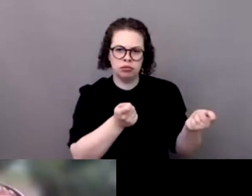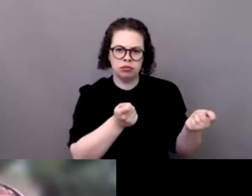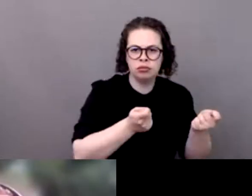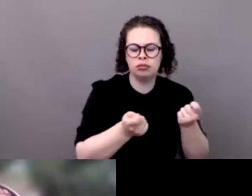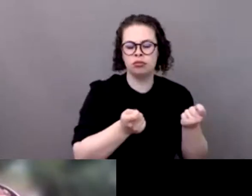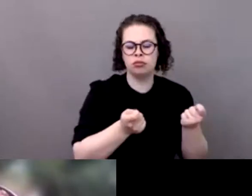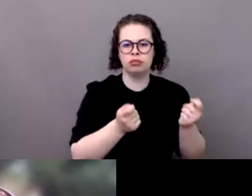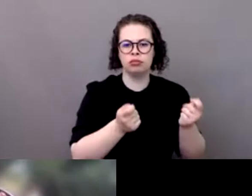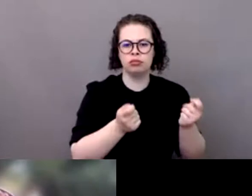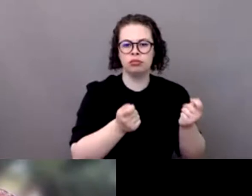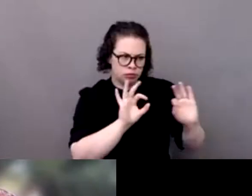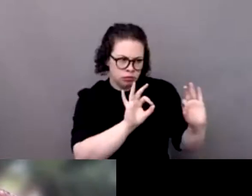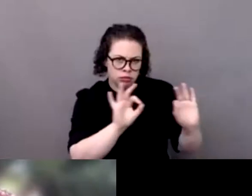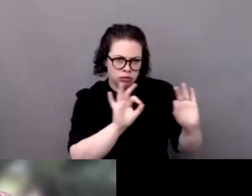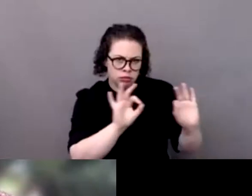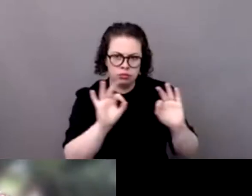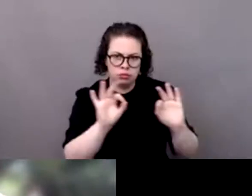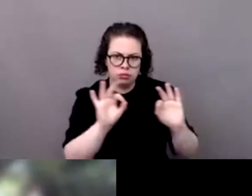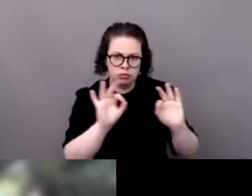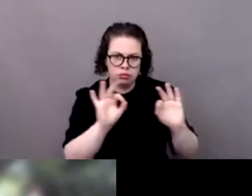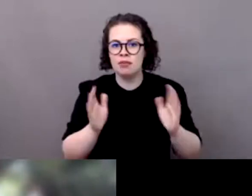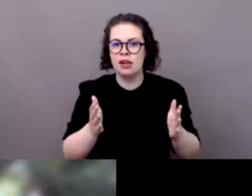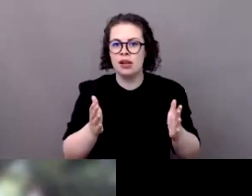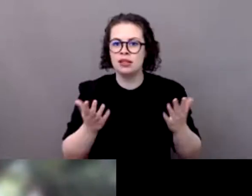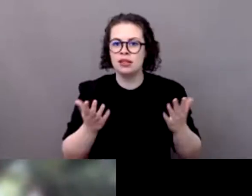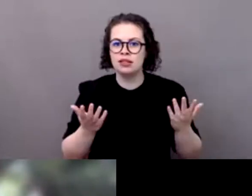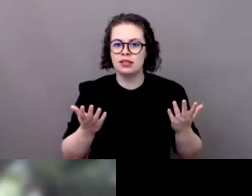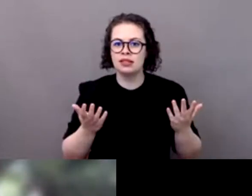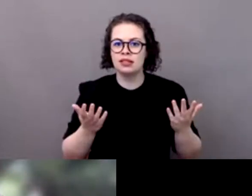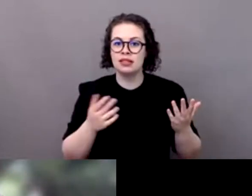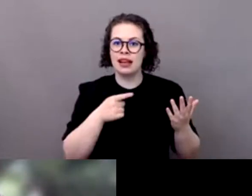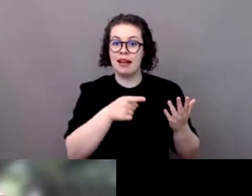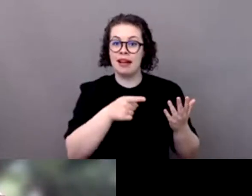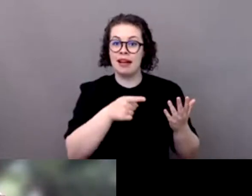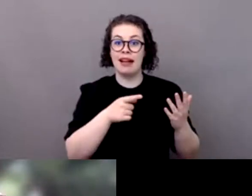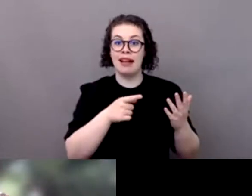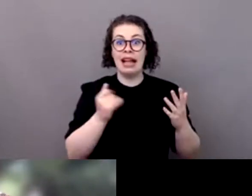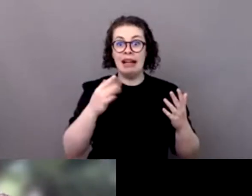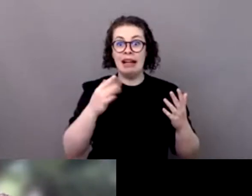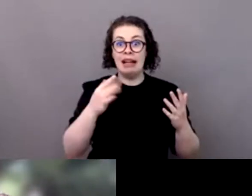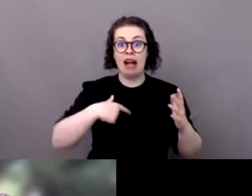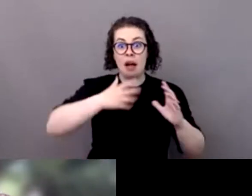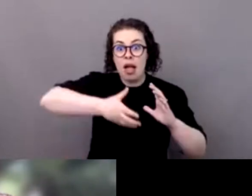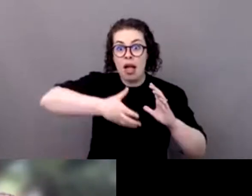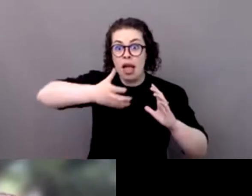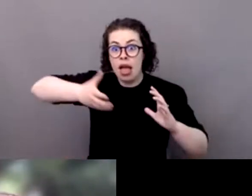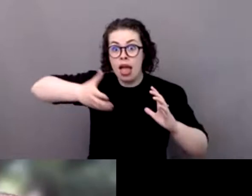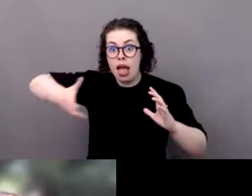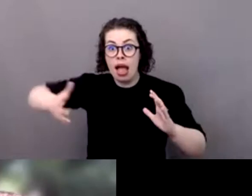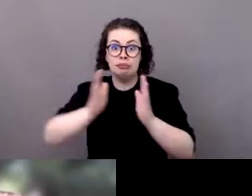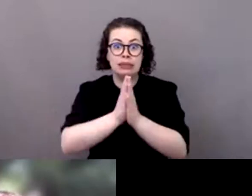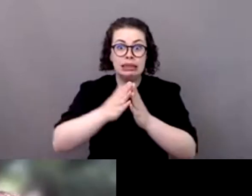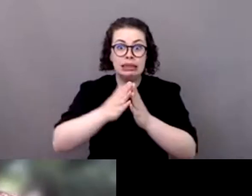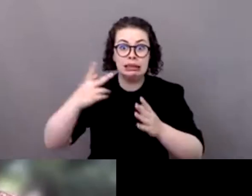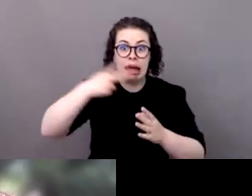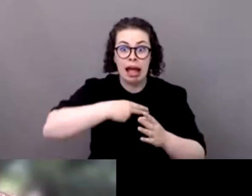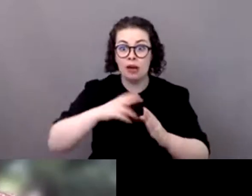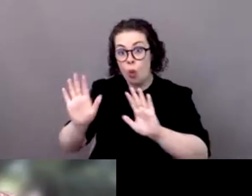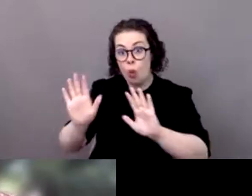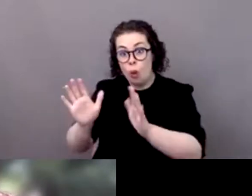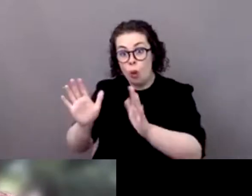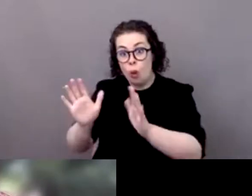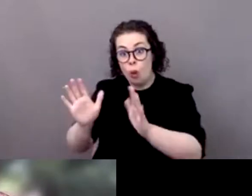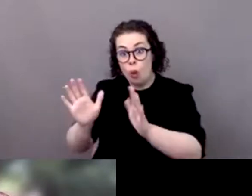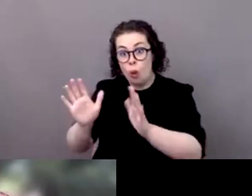m'arrêtez si je suis trop long allez-y allez-y c'est passionnant sur l'impact du du sport sur l'environnement